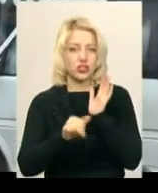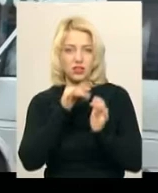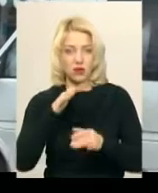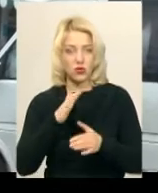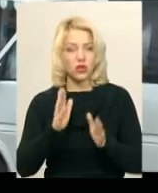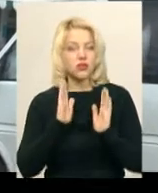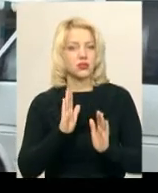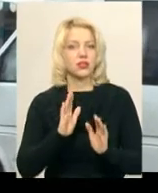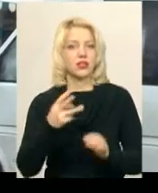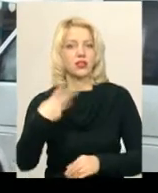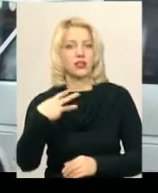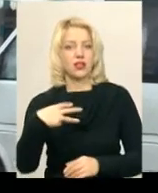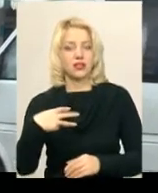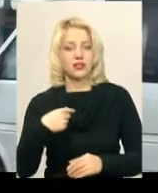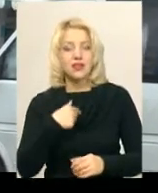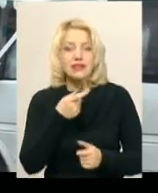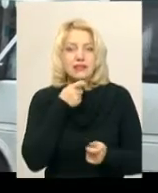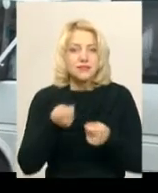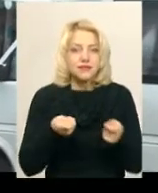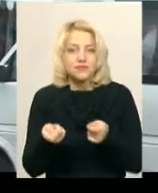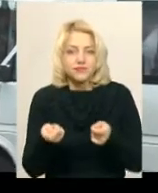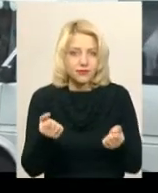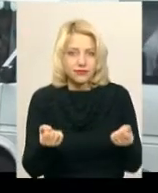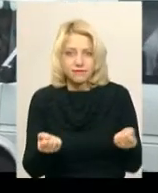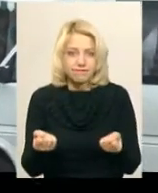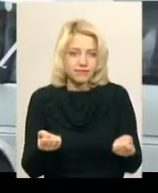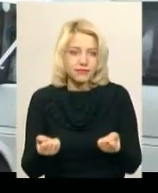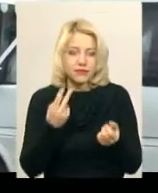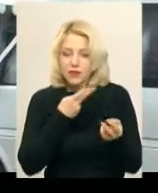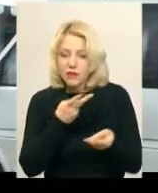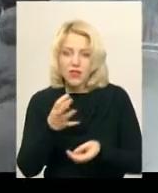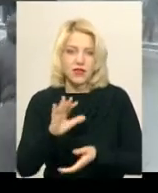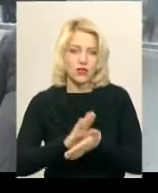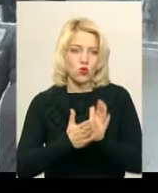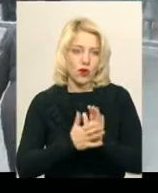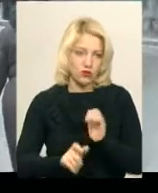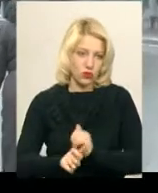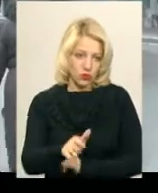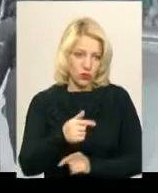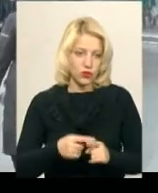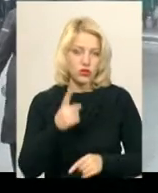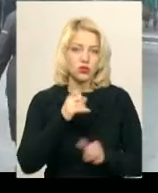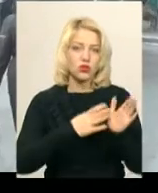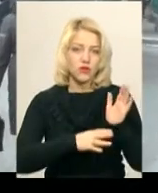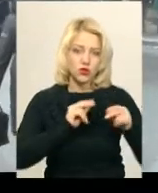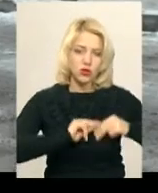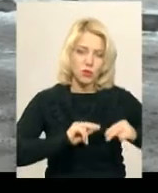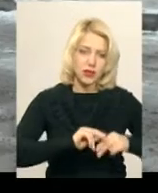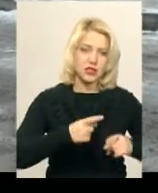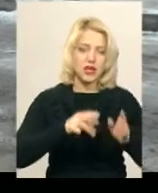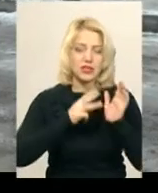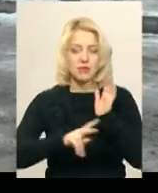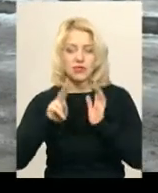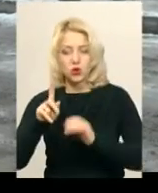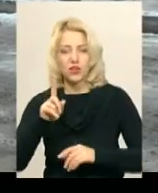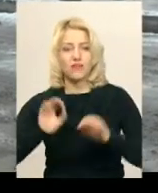рухатися 30. Тобто, стараюся бути обережним, дивитися на ситуацію на дорозі. 190 працівників та 51 відсоток